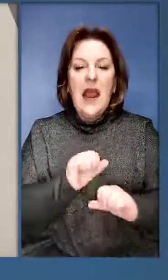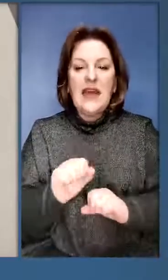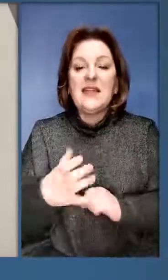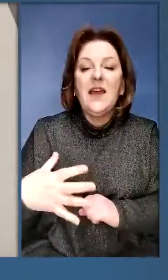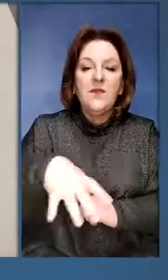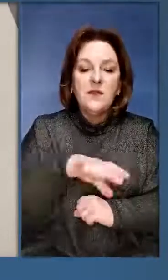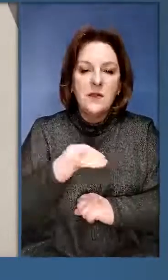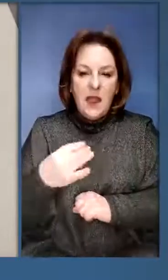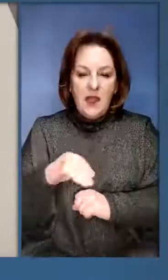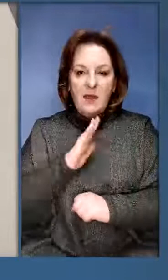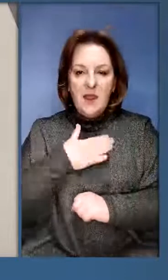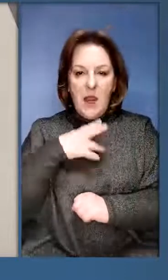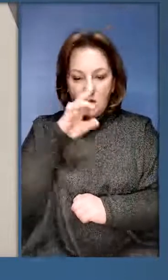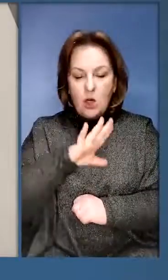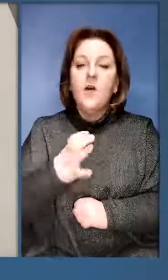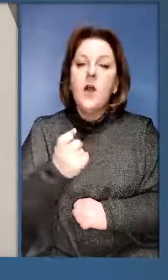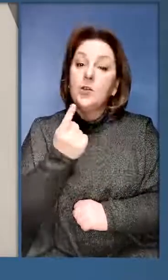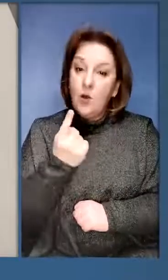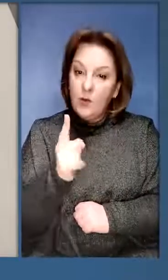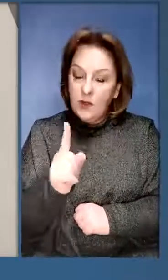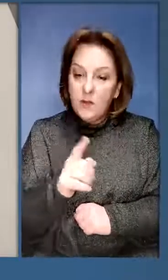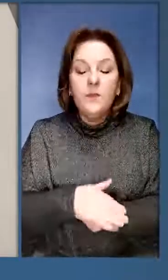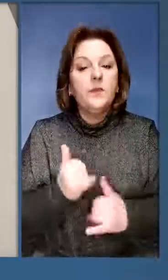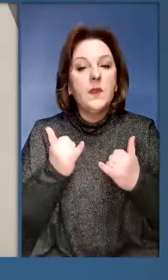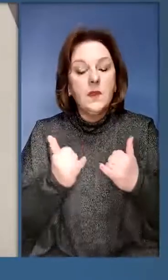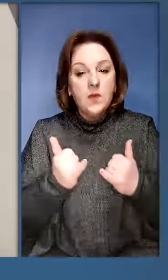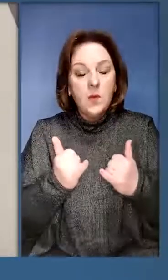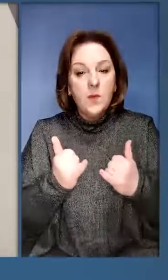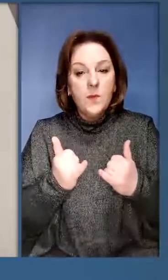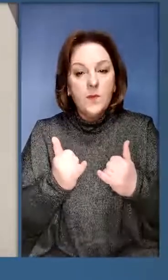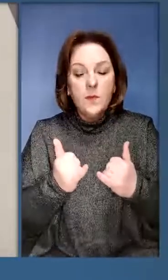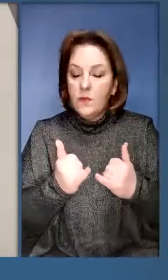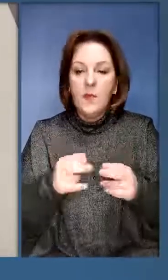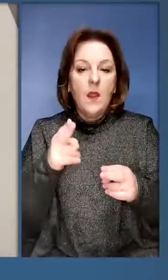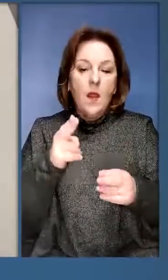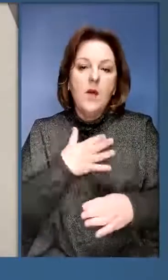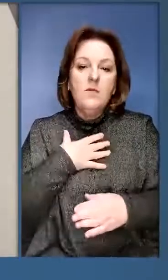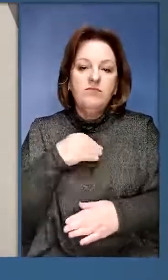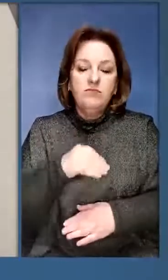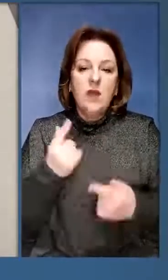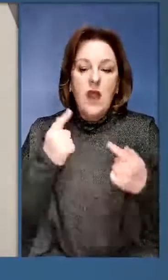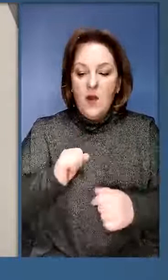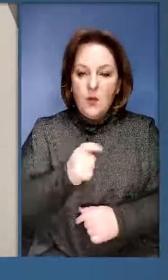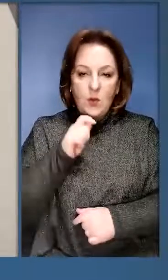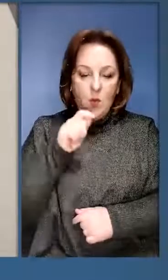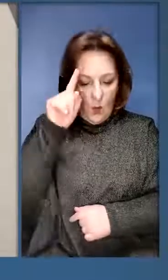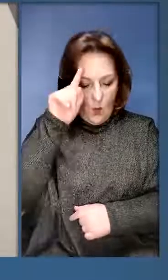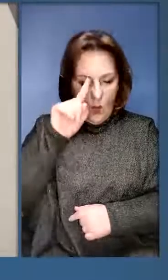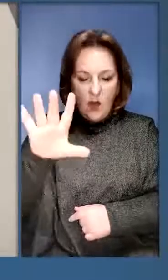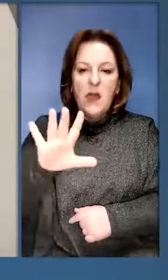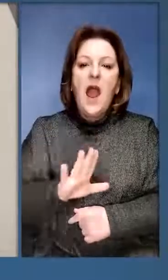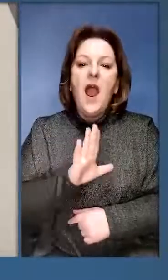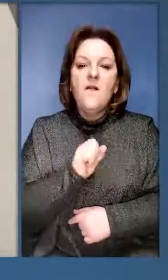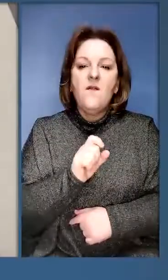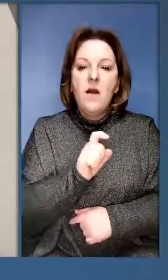важливі здобутки для захисту всієї нашої держави. І ще одне. Сьогодні обірвалося життя великого друга